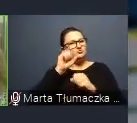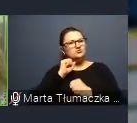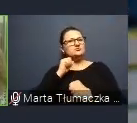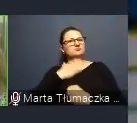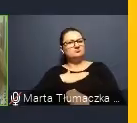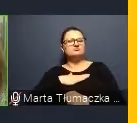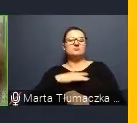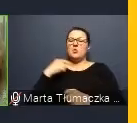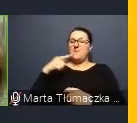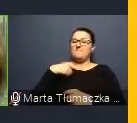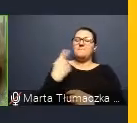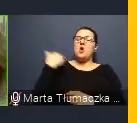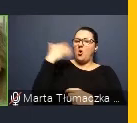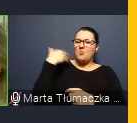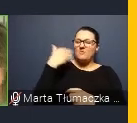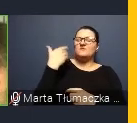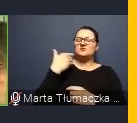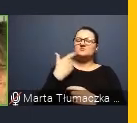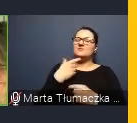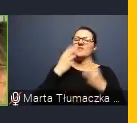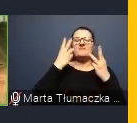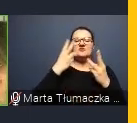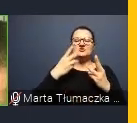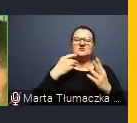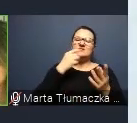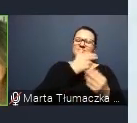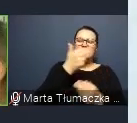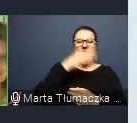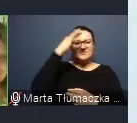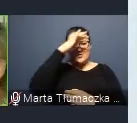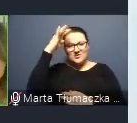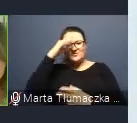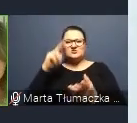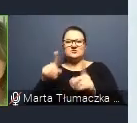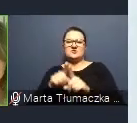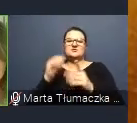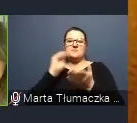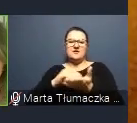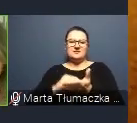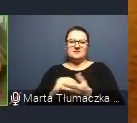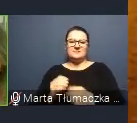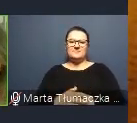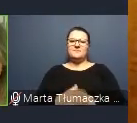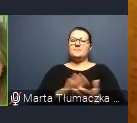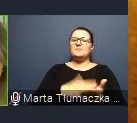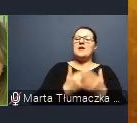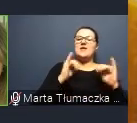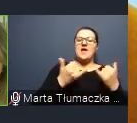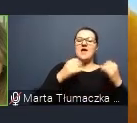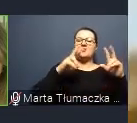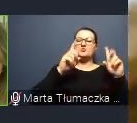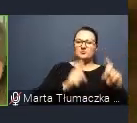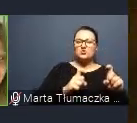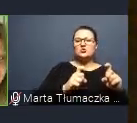naszym zdaniem zagadnienia teoretyczne i praktyczne. Jak rozpocząć i jak prowadzić terapię dzieci?